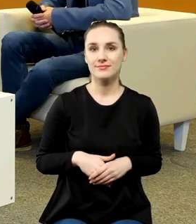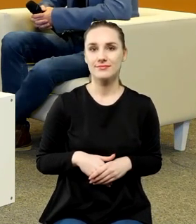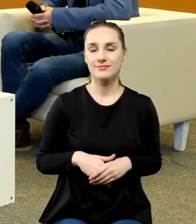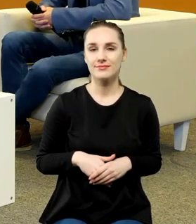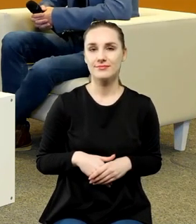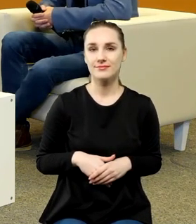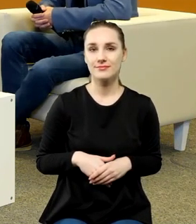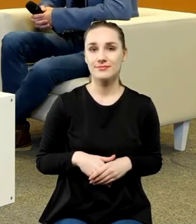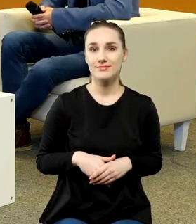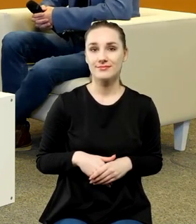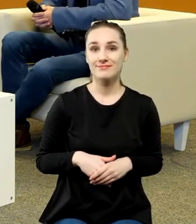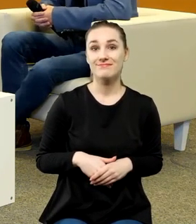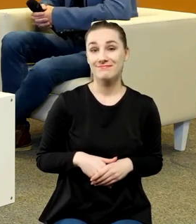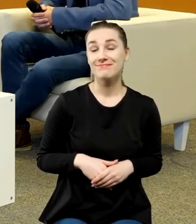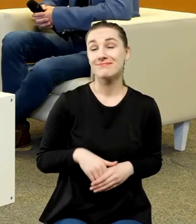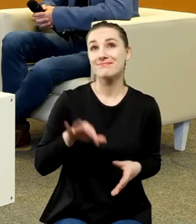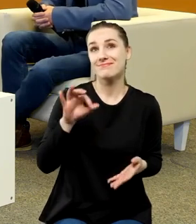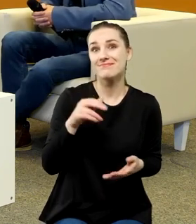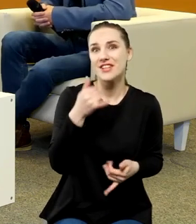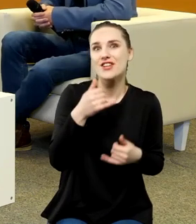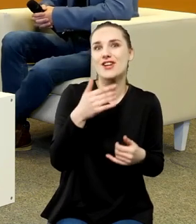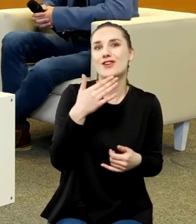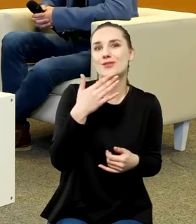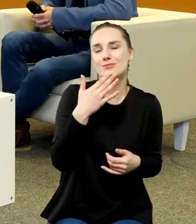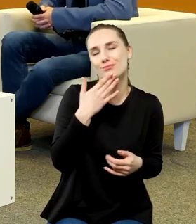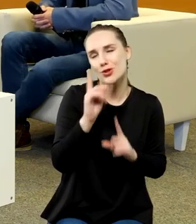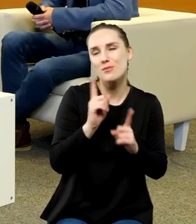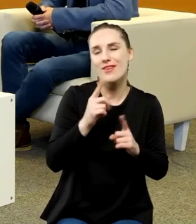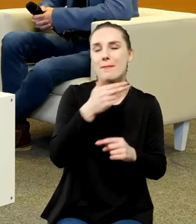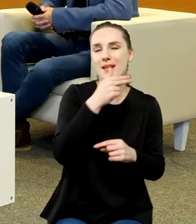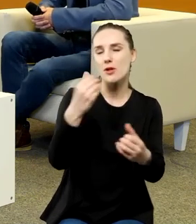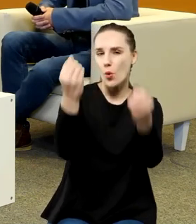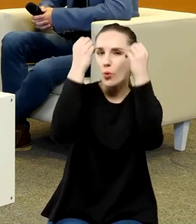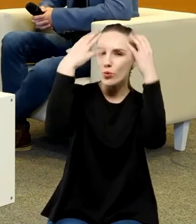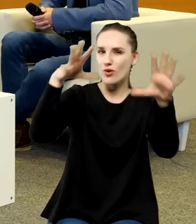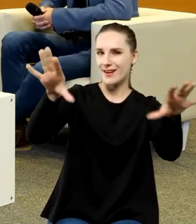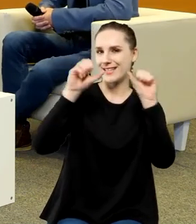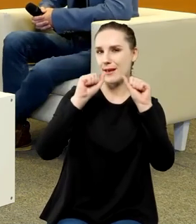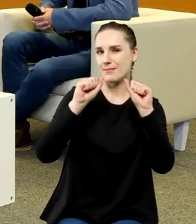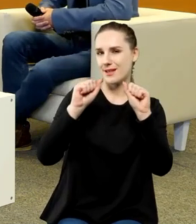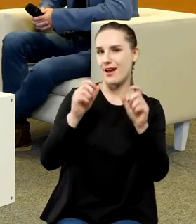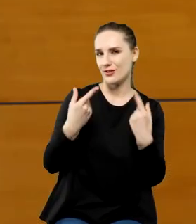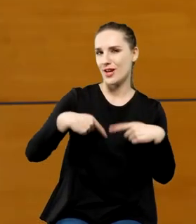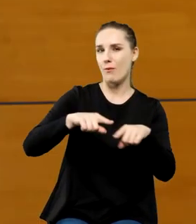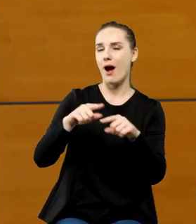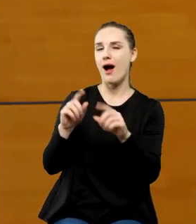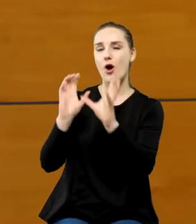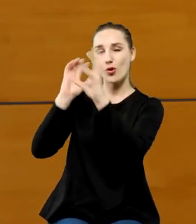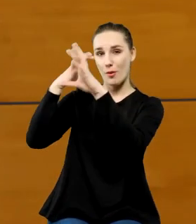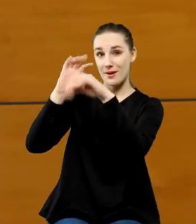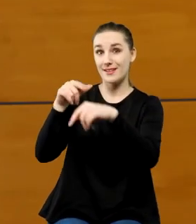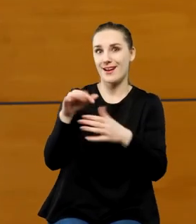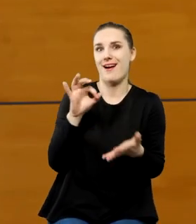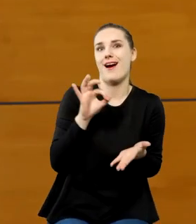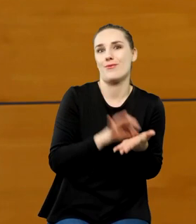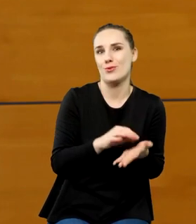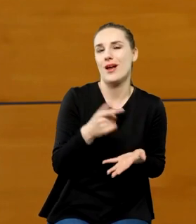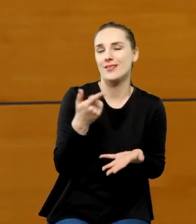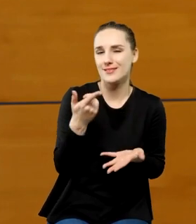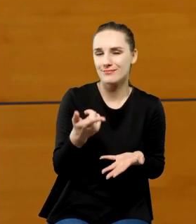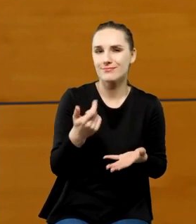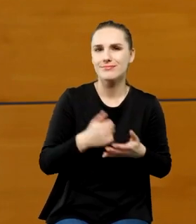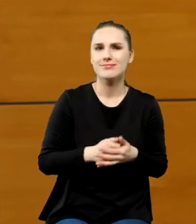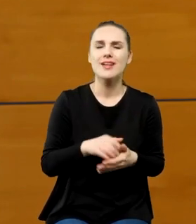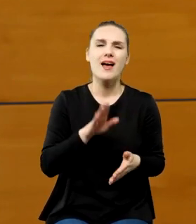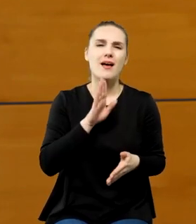o kulturowej recepcji dzieła Kopernika, bardzo nieoczywisty, w